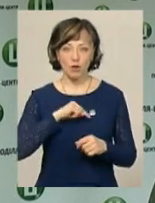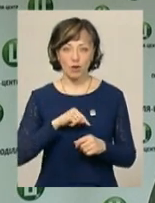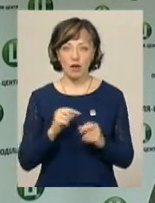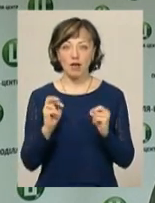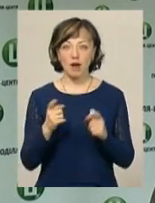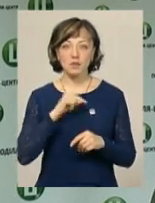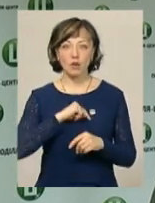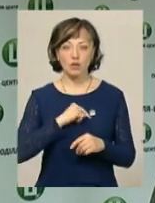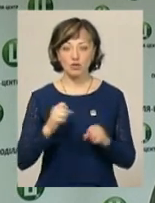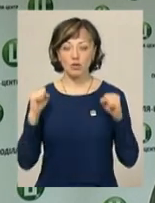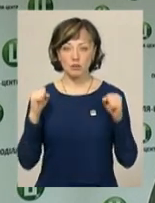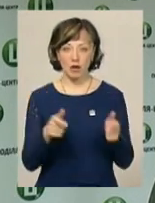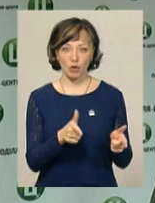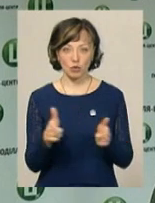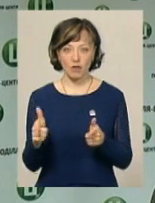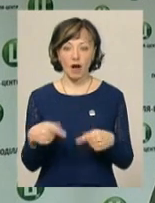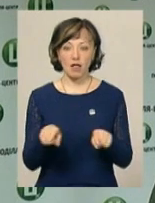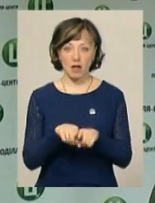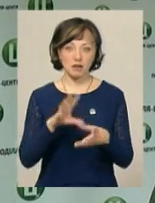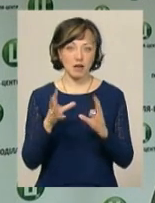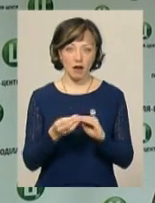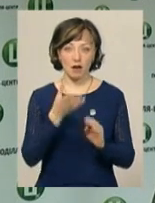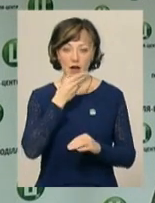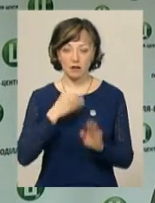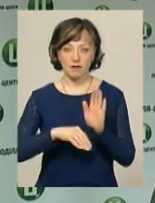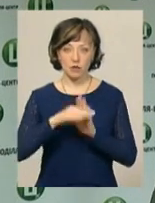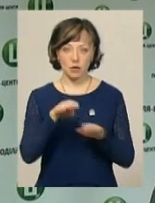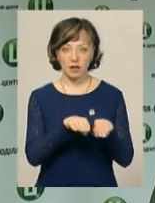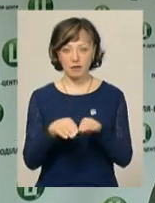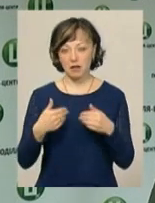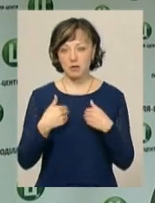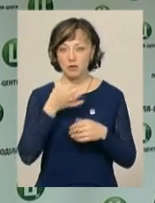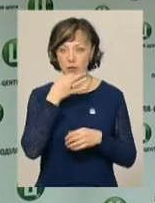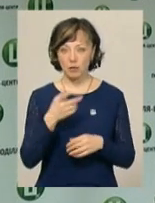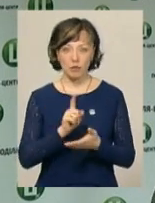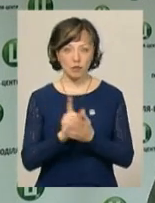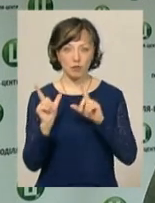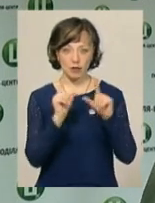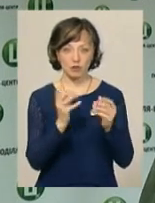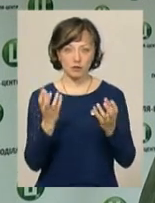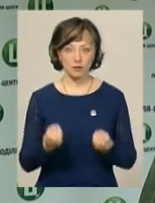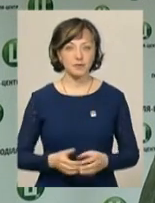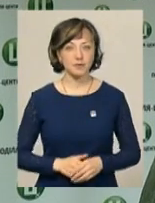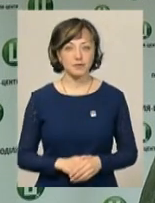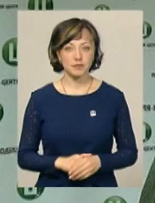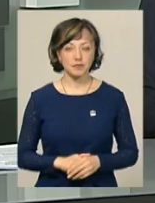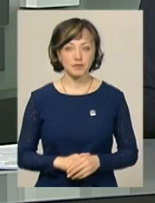тобто, наскільки психологічно спортсмен готовий. А так, в загальному, у них гарний високий рівень, і нам сподобалося, ми обов'язково будемо туди їхати.